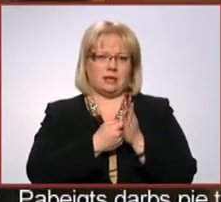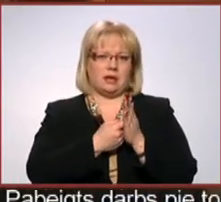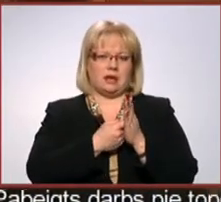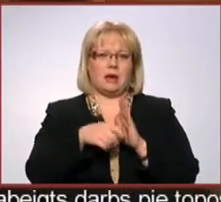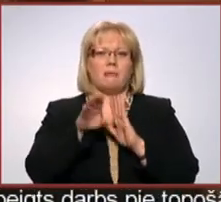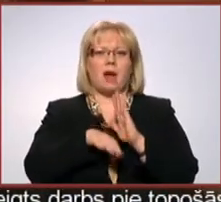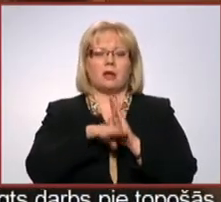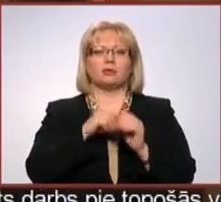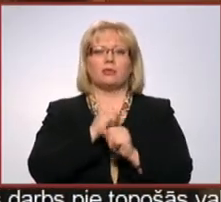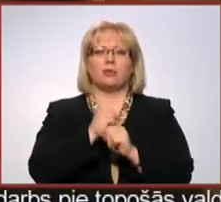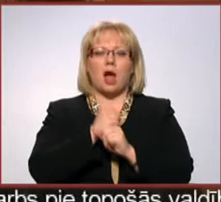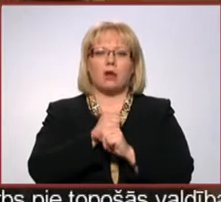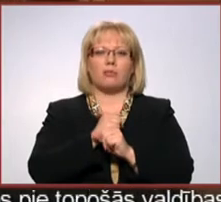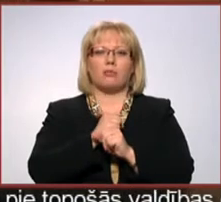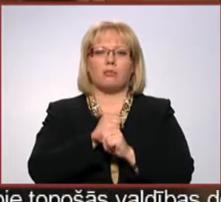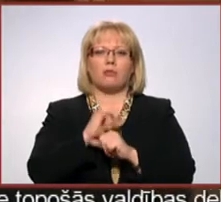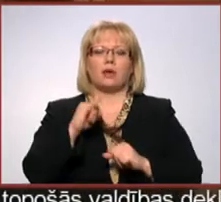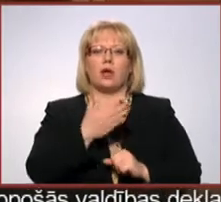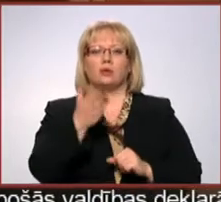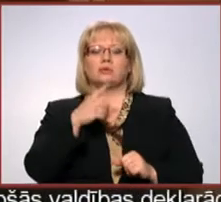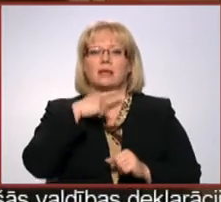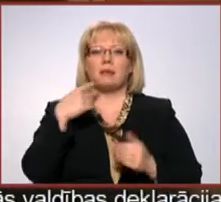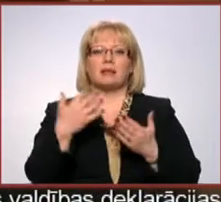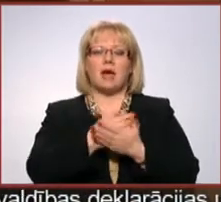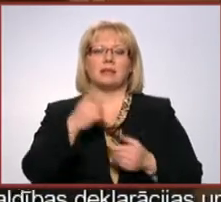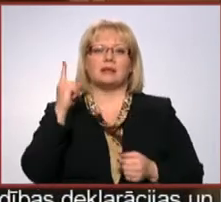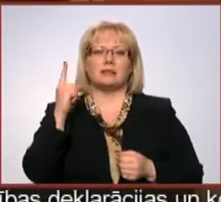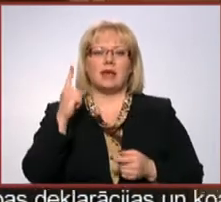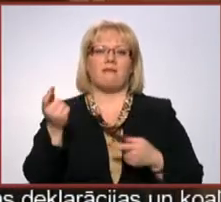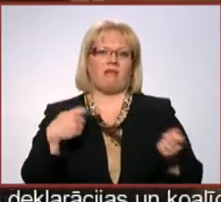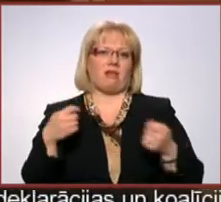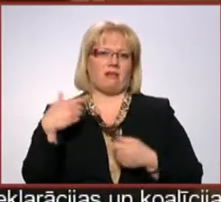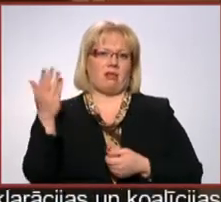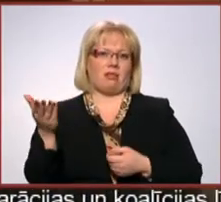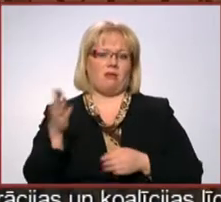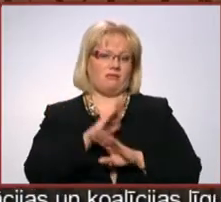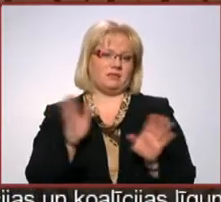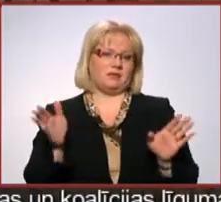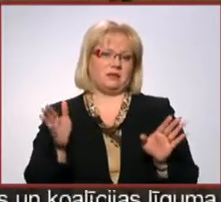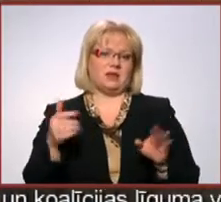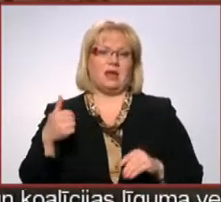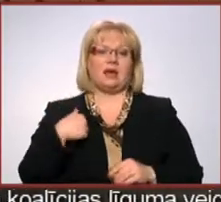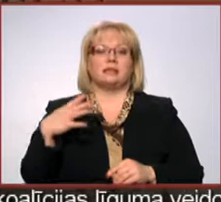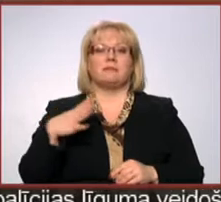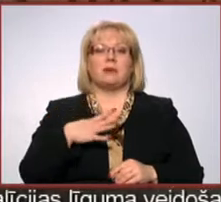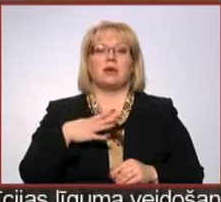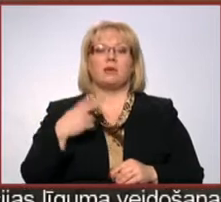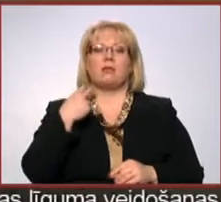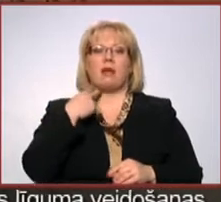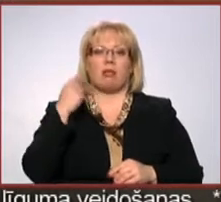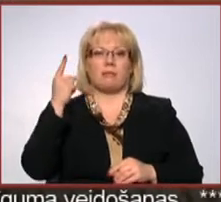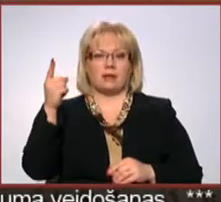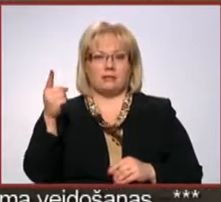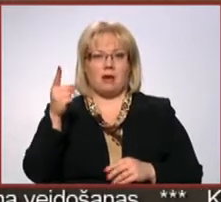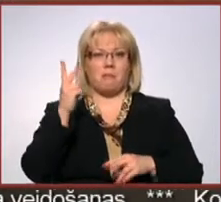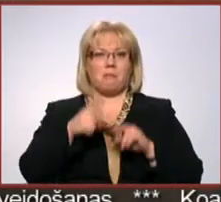darbu, ja jūs gribat atrast tikai veikali un viss. Es biju Liela Britānie,